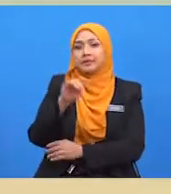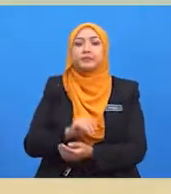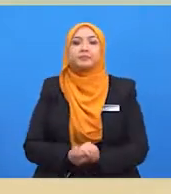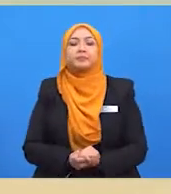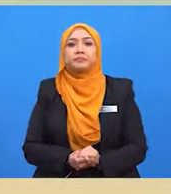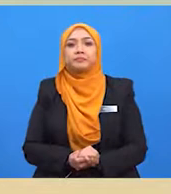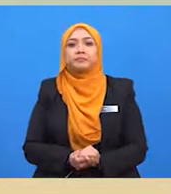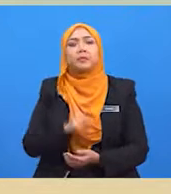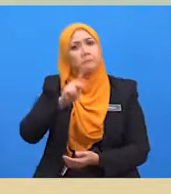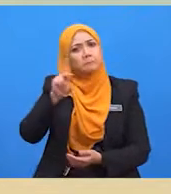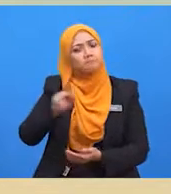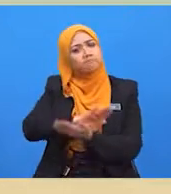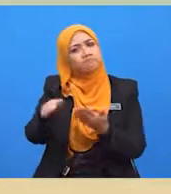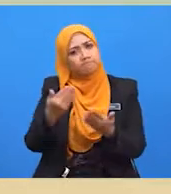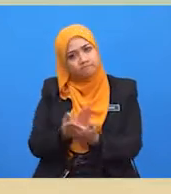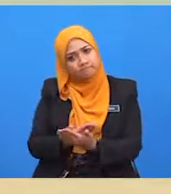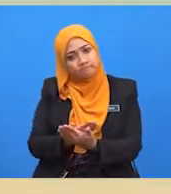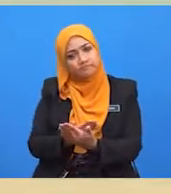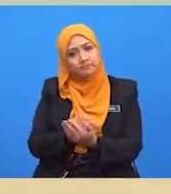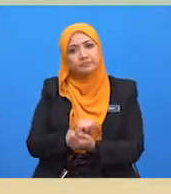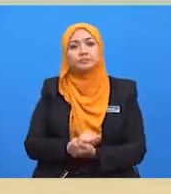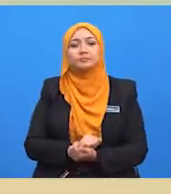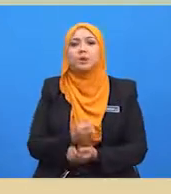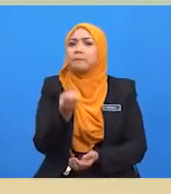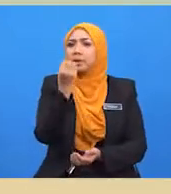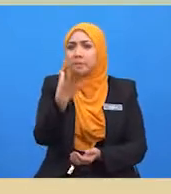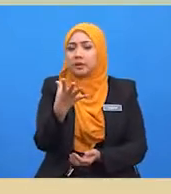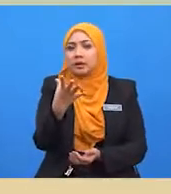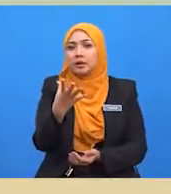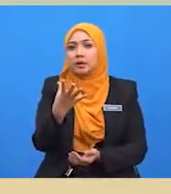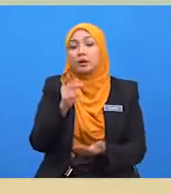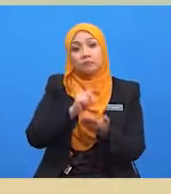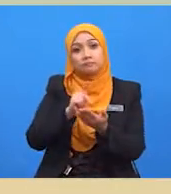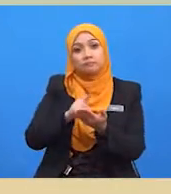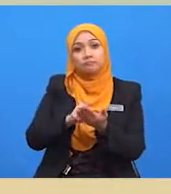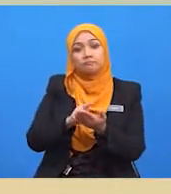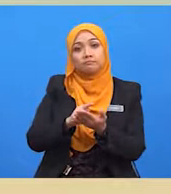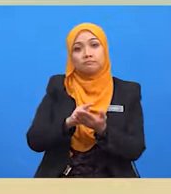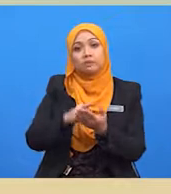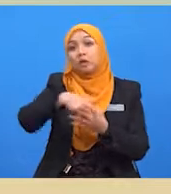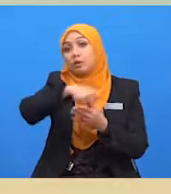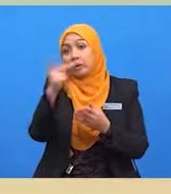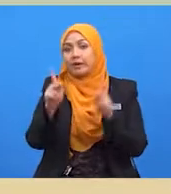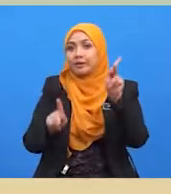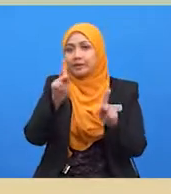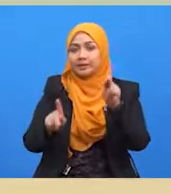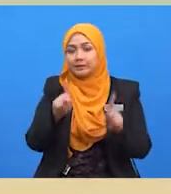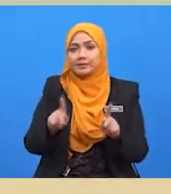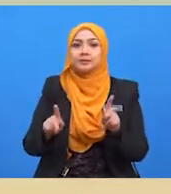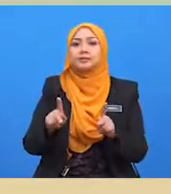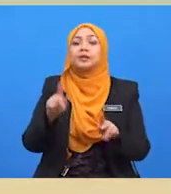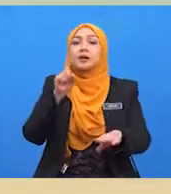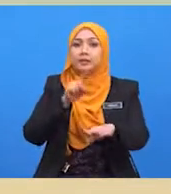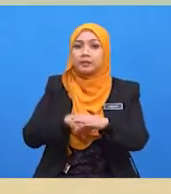berapakah kuantiti keluaran kereta tempatan selepas perdagangan antarabangsa?